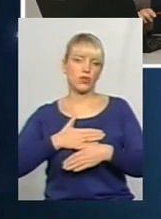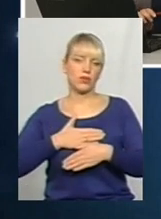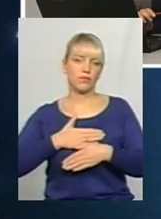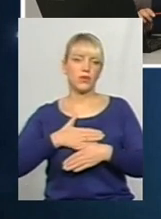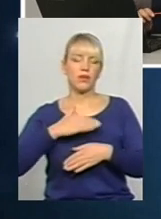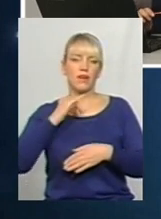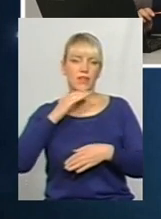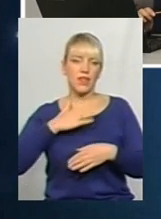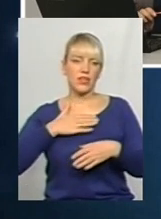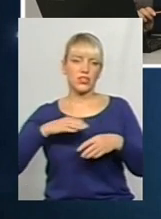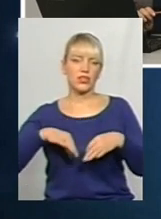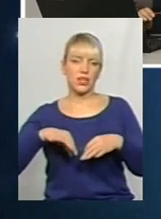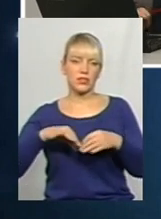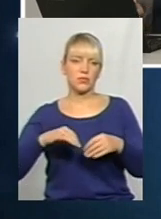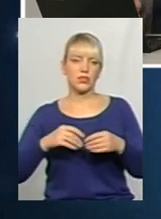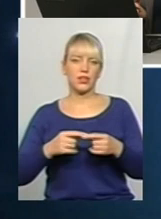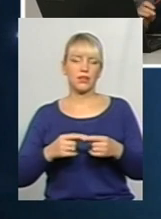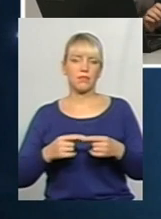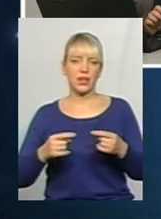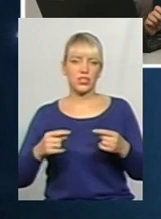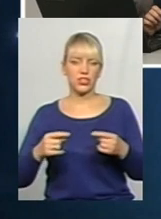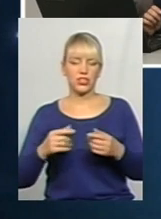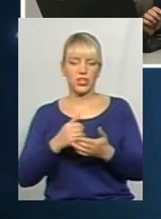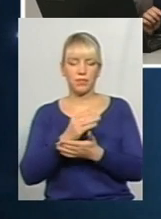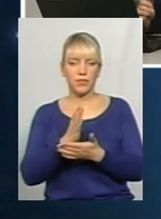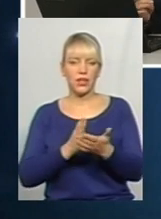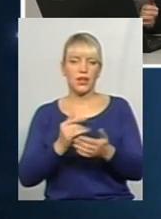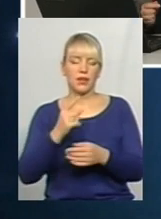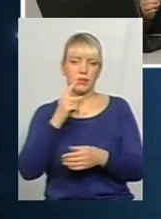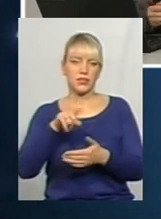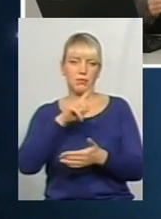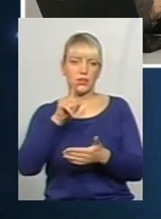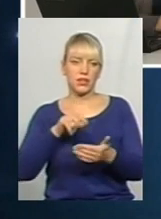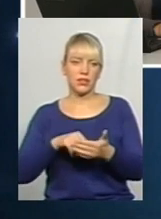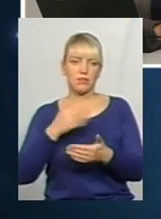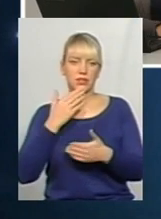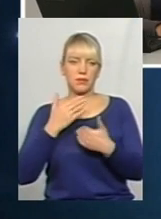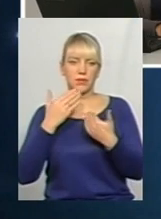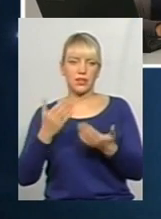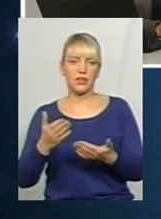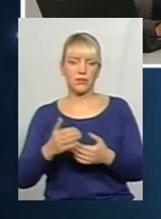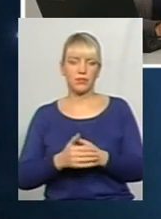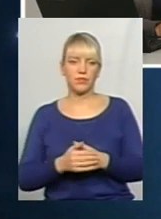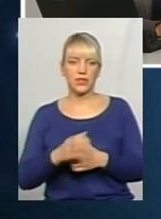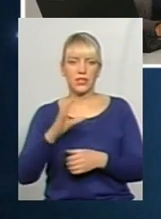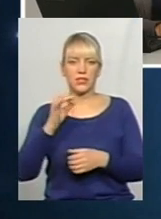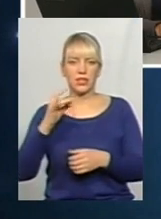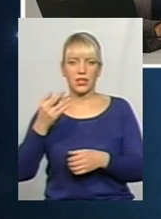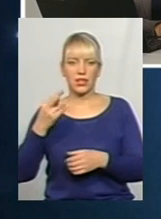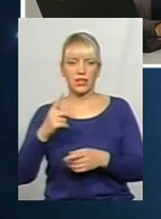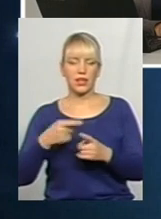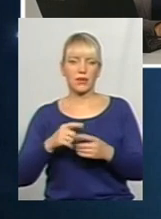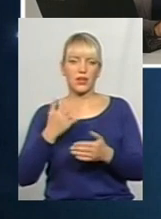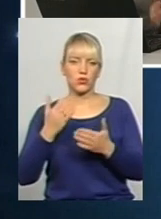транспортній мережі. І перше відеопитання зараз ми все ж таки поставимо пану Сергію. А якщо у вас є питання,